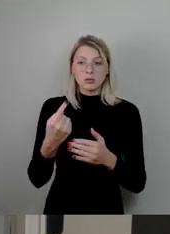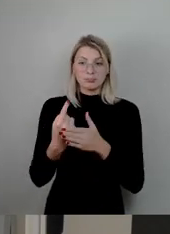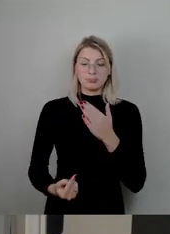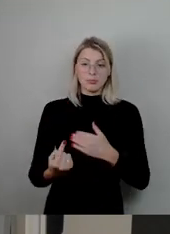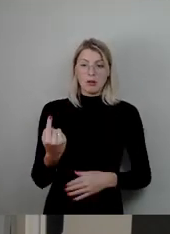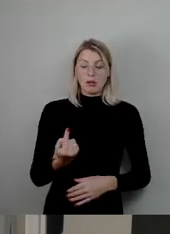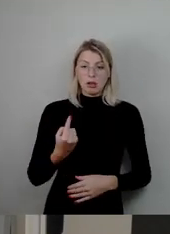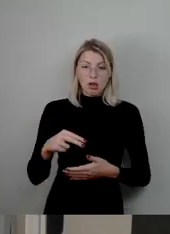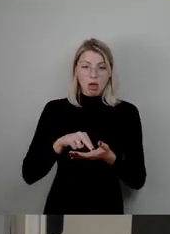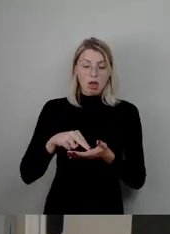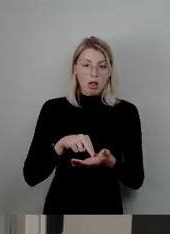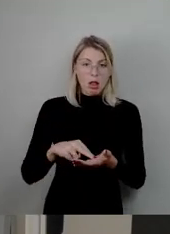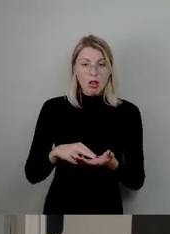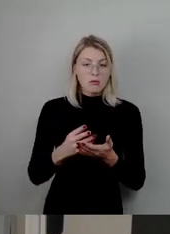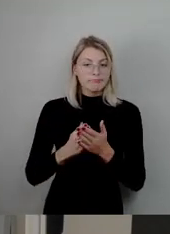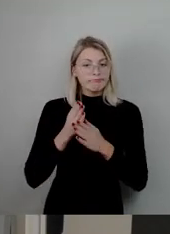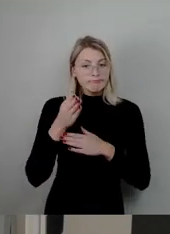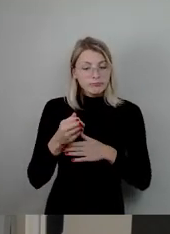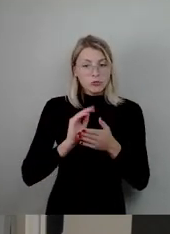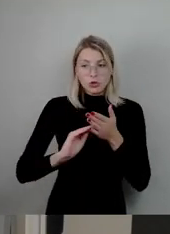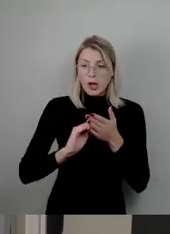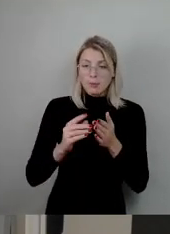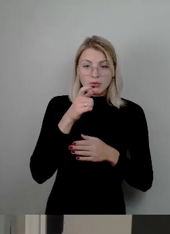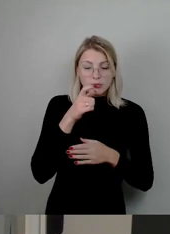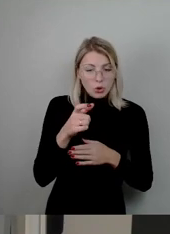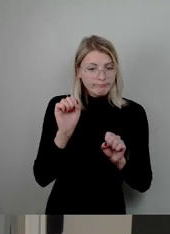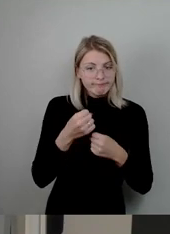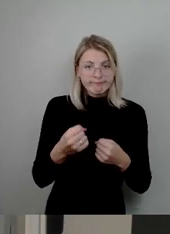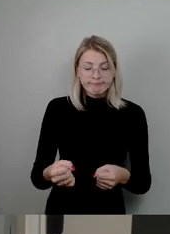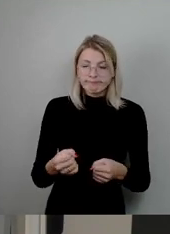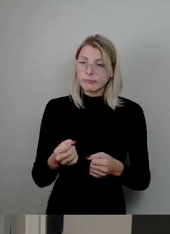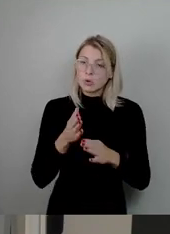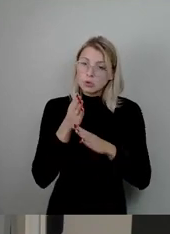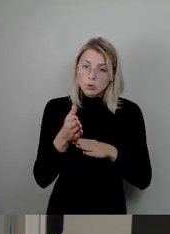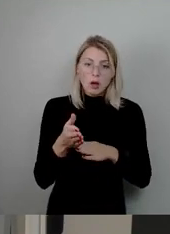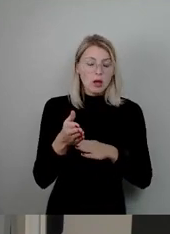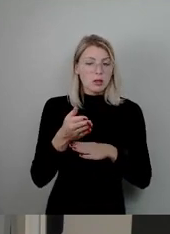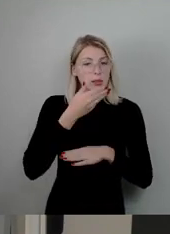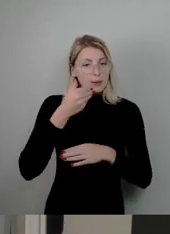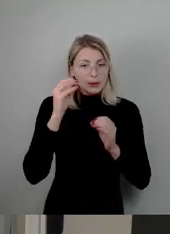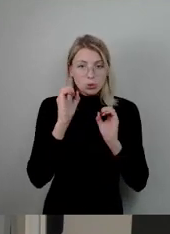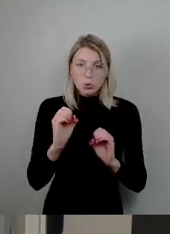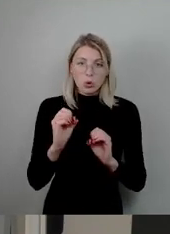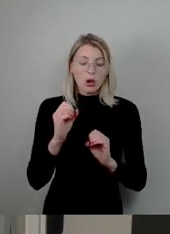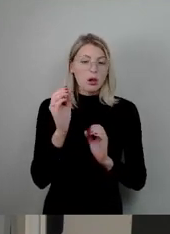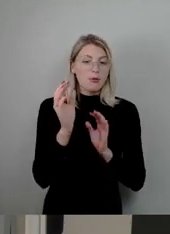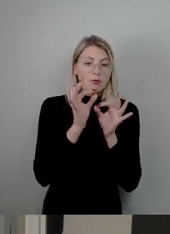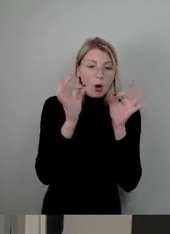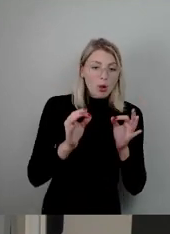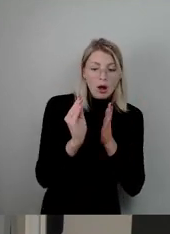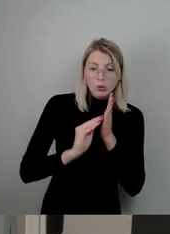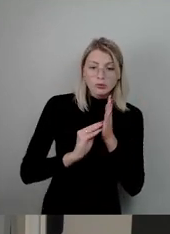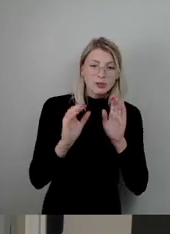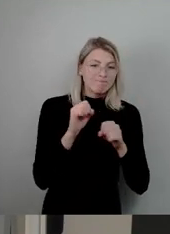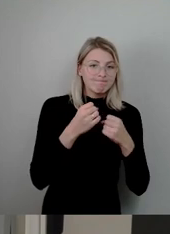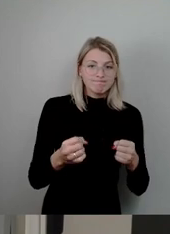Zugang zum schriftlichen Wort hätte, ohne dass sie Formulare ausfüllen konnte und bearbeiten